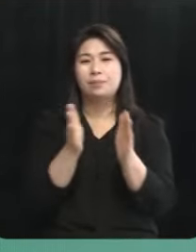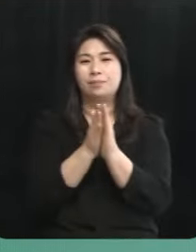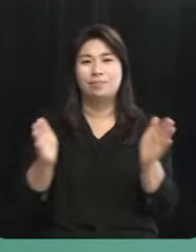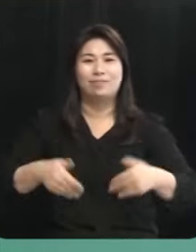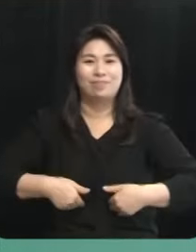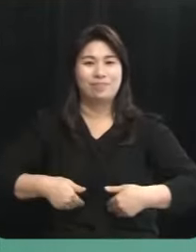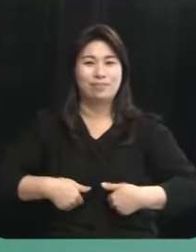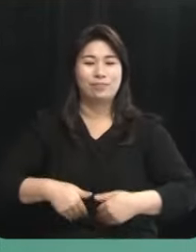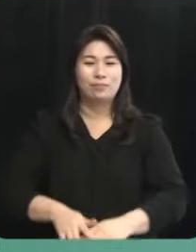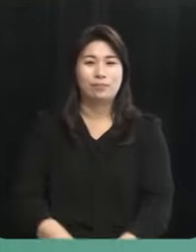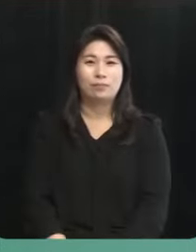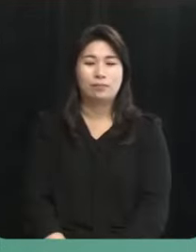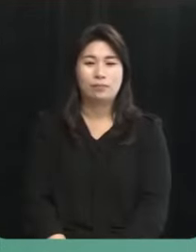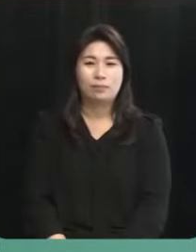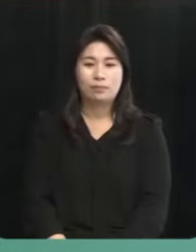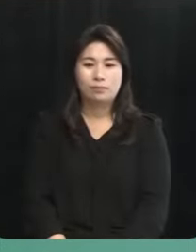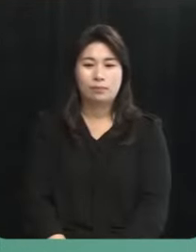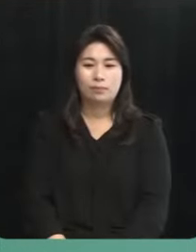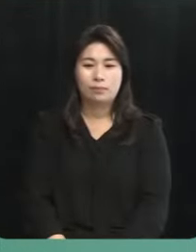한다고 생각합니다